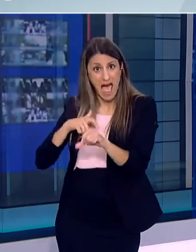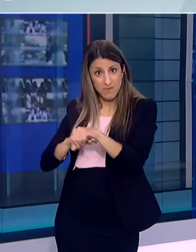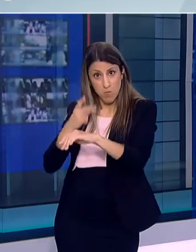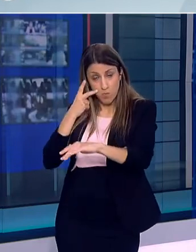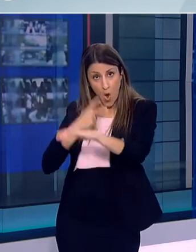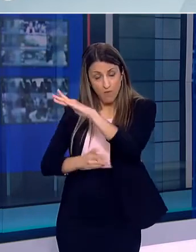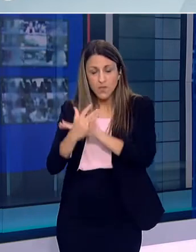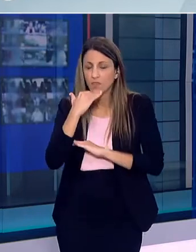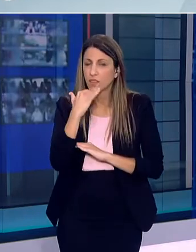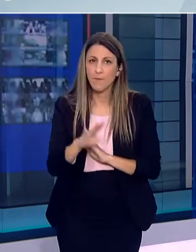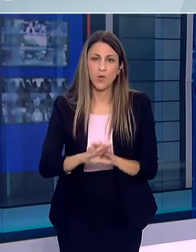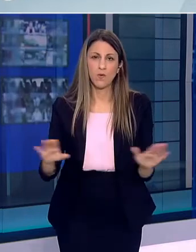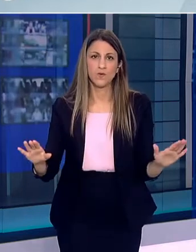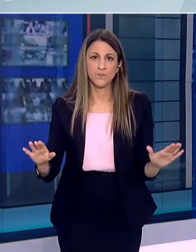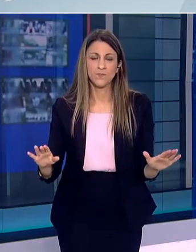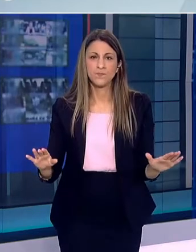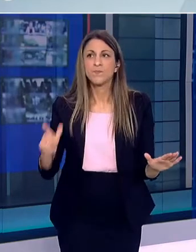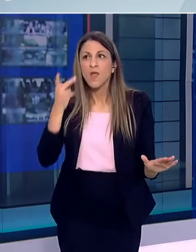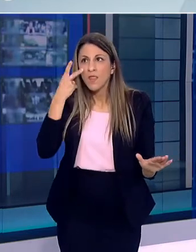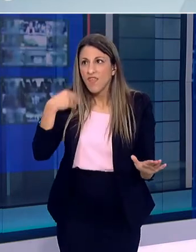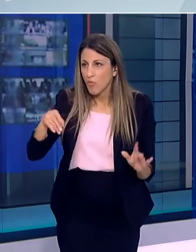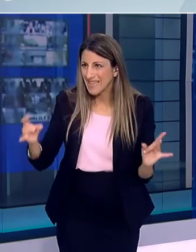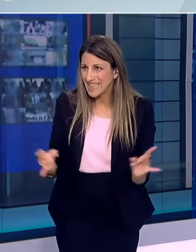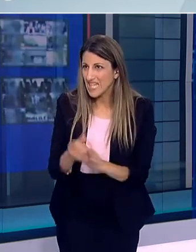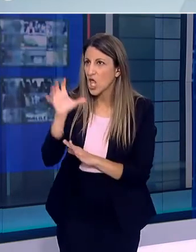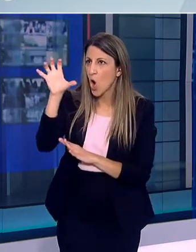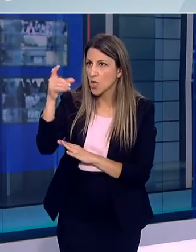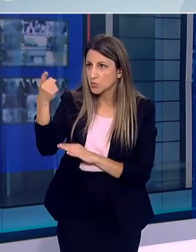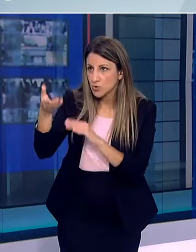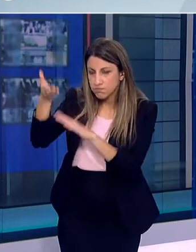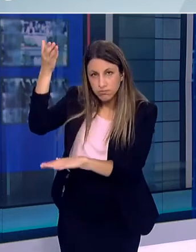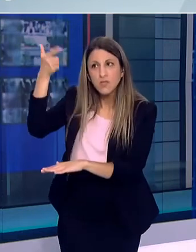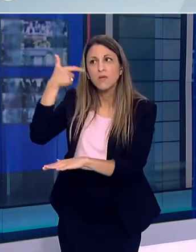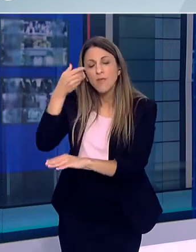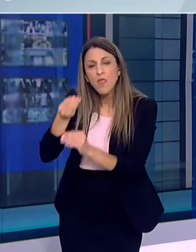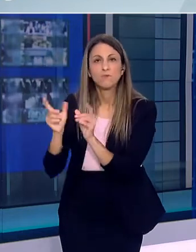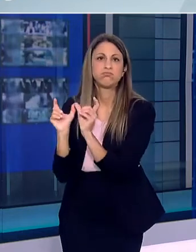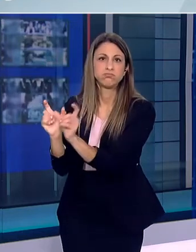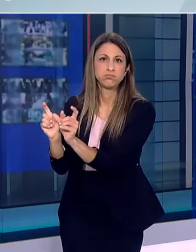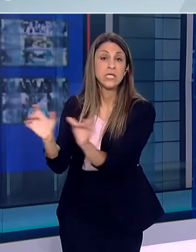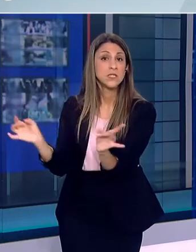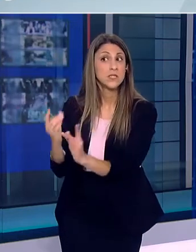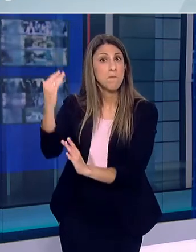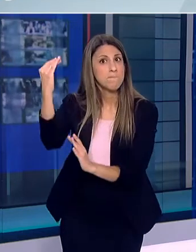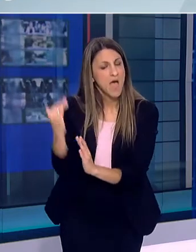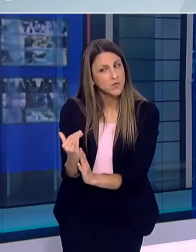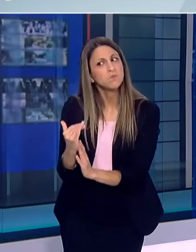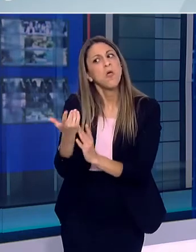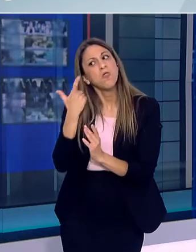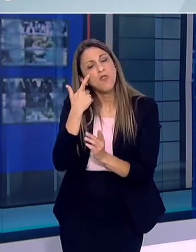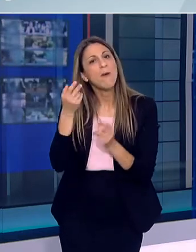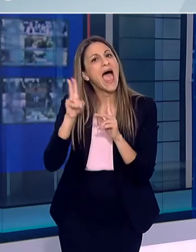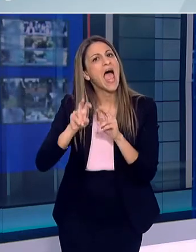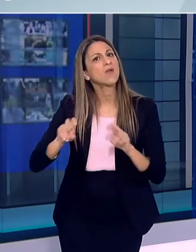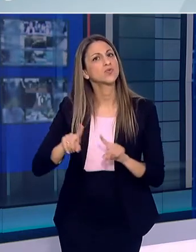δρομολογούμε και τους αντίστοιχους ελέγχους Που πολλές φορές εκτός από δεικματοληπτικούς Μπορεί να είναι και ευρύτατοι, μπορεί να είναι